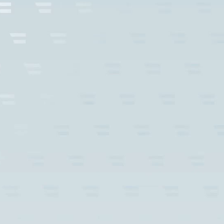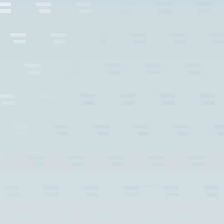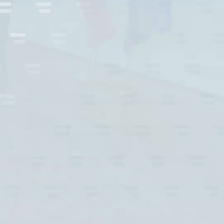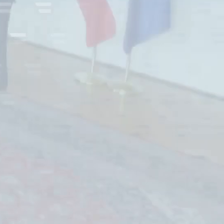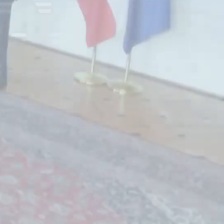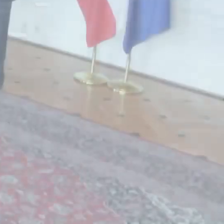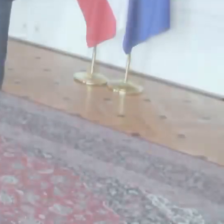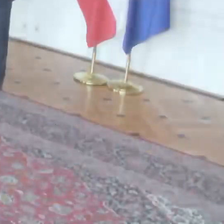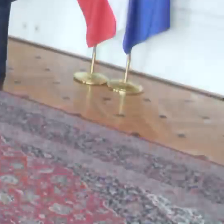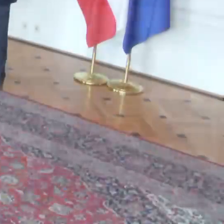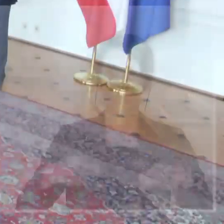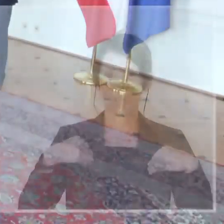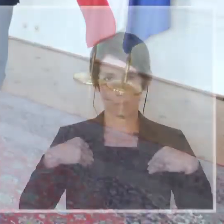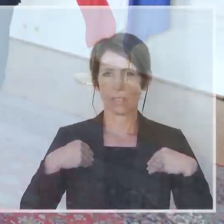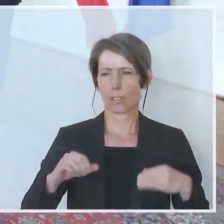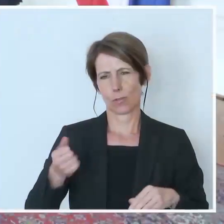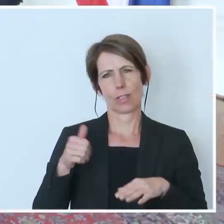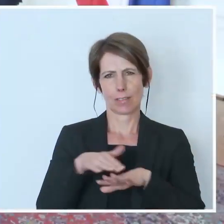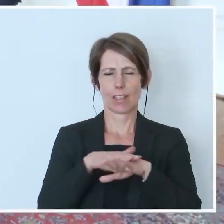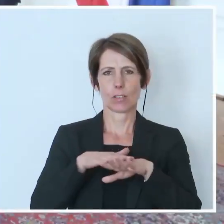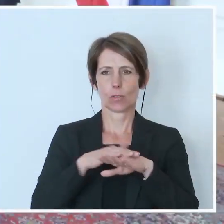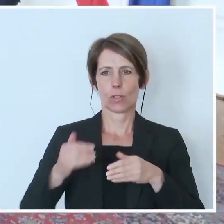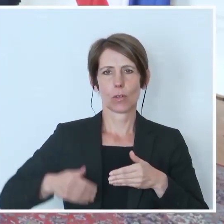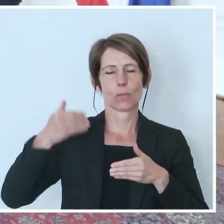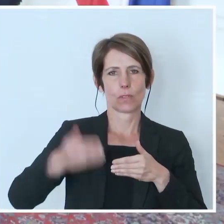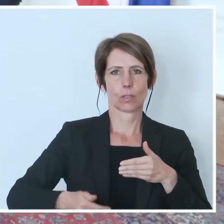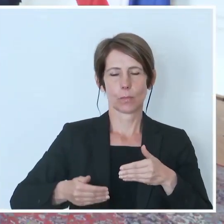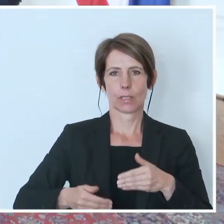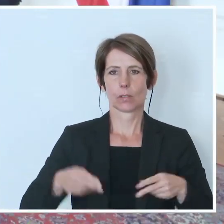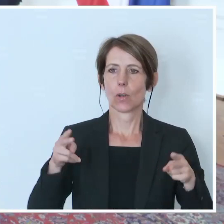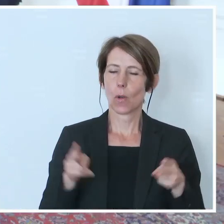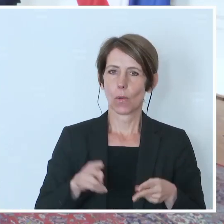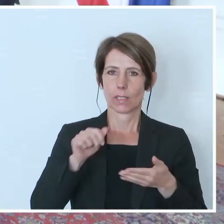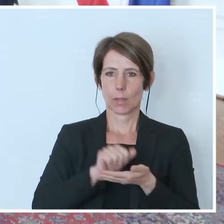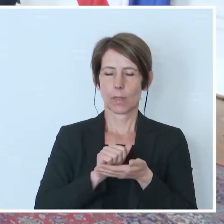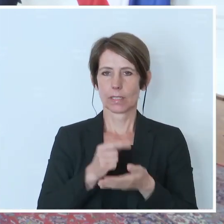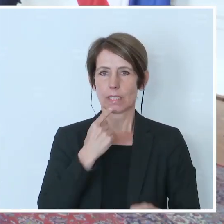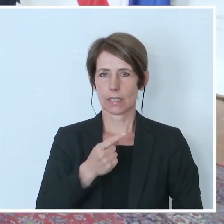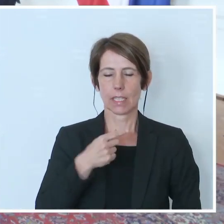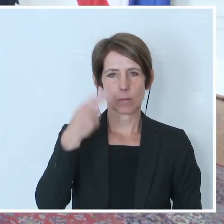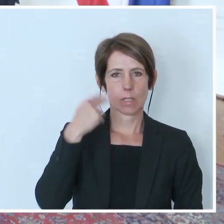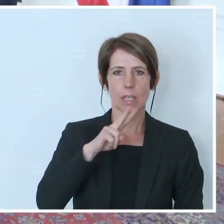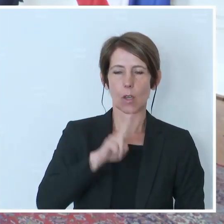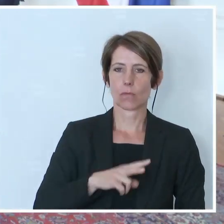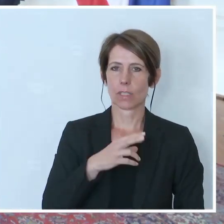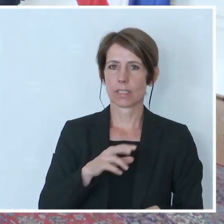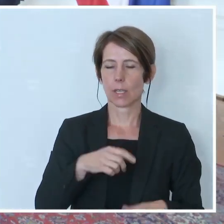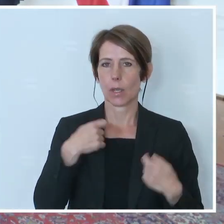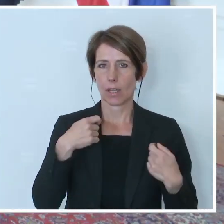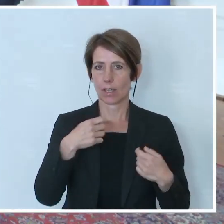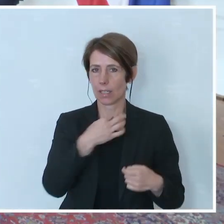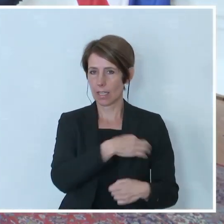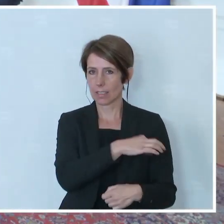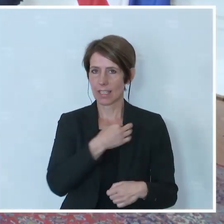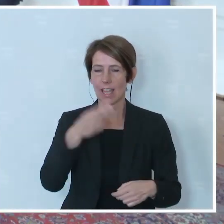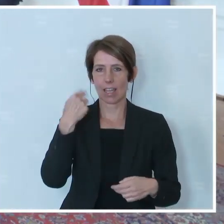Vormittag entschuldige erstmal für die Verspätung, ein kurzes Pressestatement von Vizekanzler Werner Kogler und Außenminister